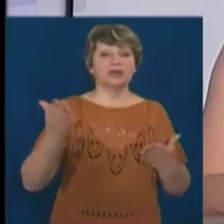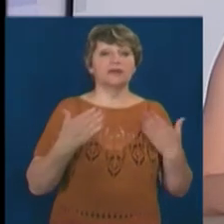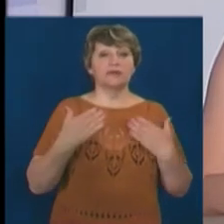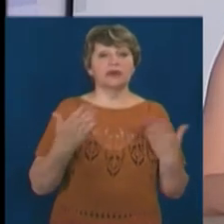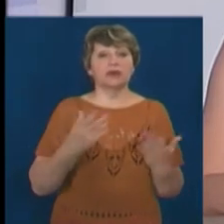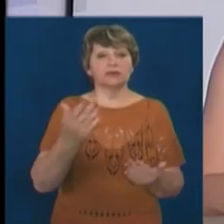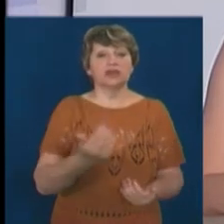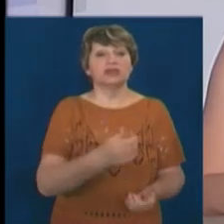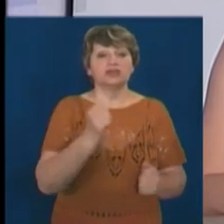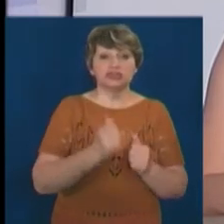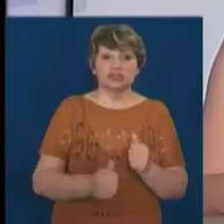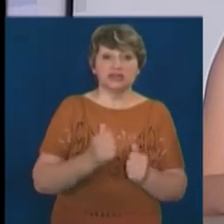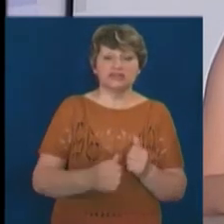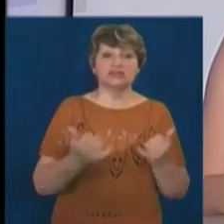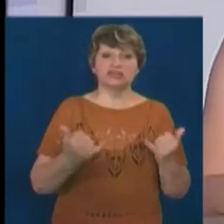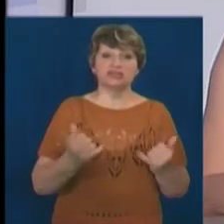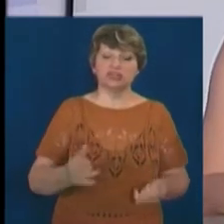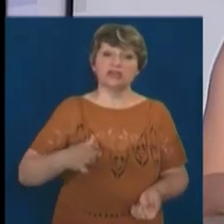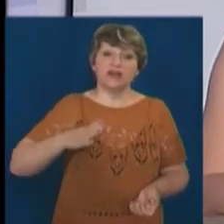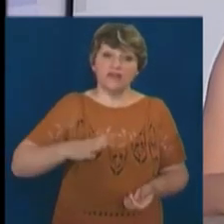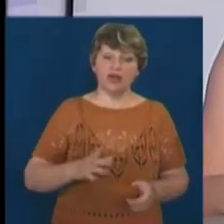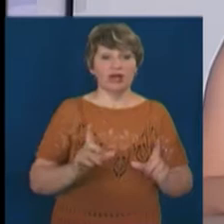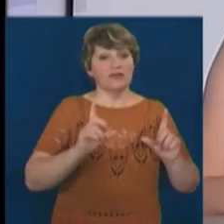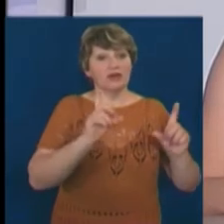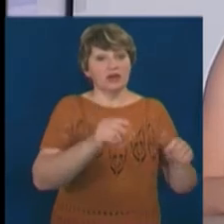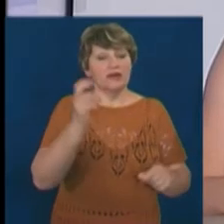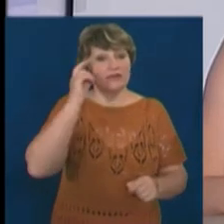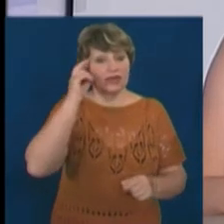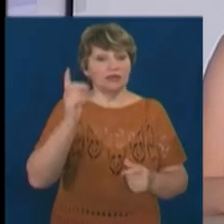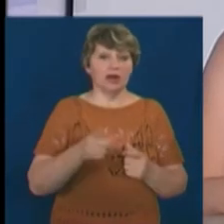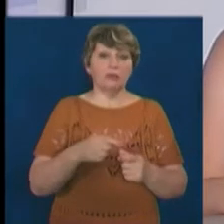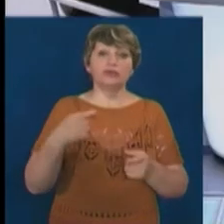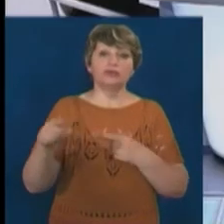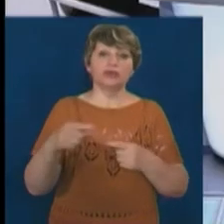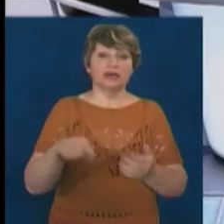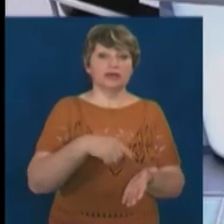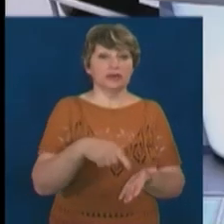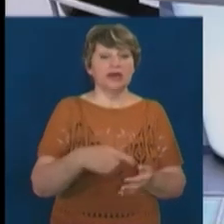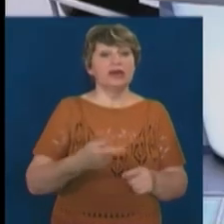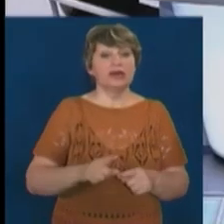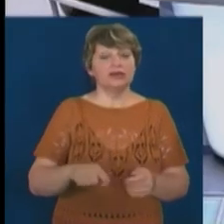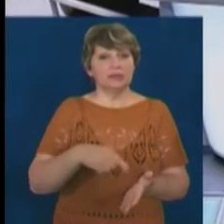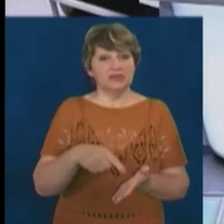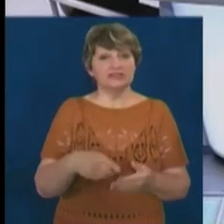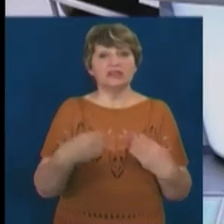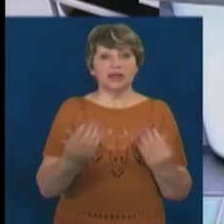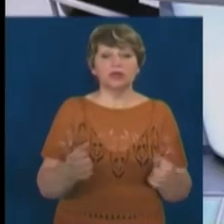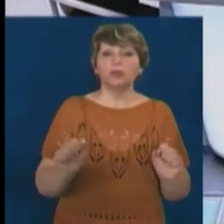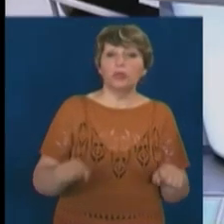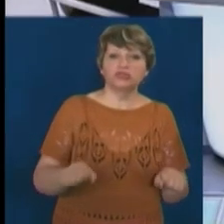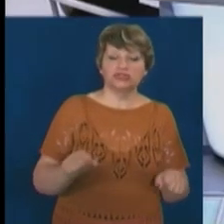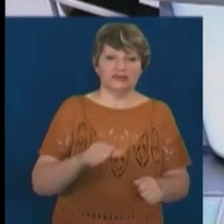прагнеш, чи за яким ти часто зараз вимушений їхати в Київ або в інші великі міста? Це місто, де є можливості. Можливості для всього, для